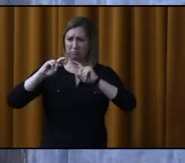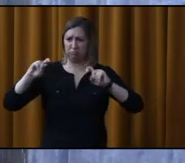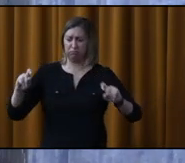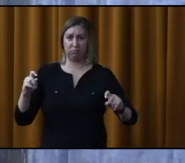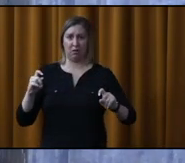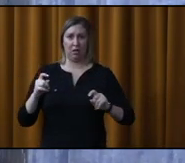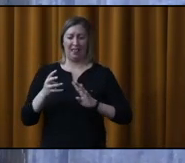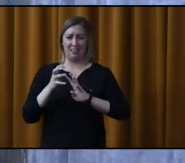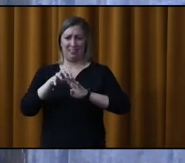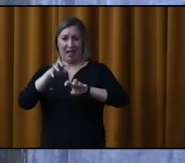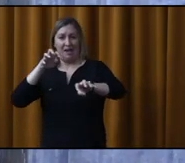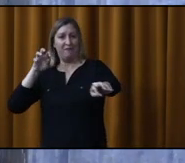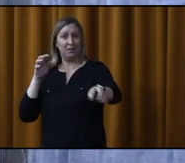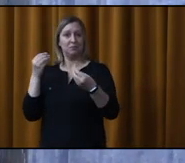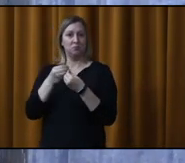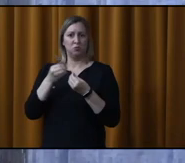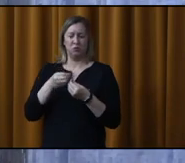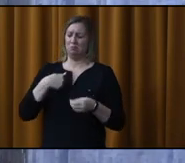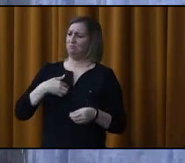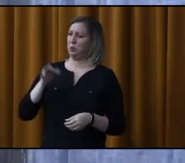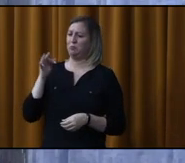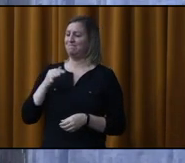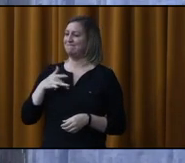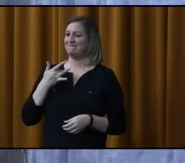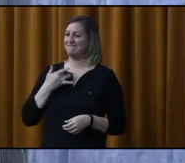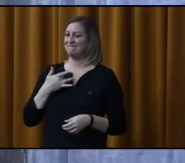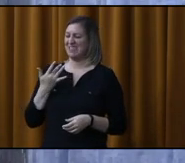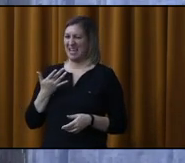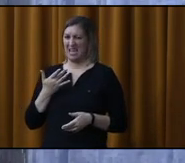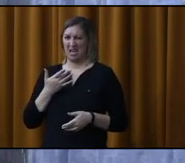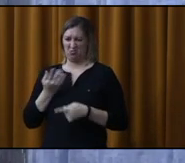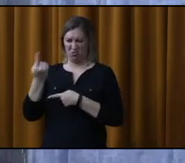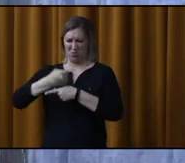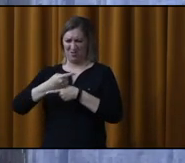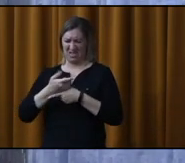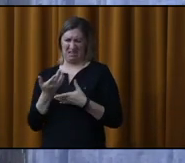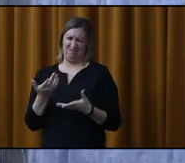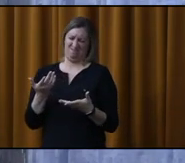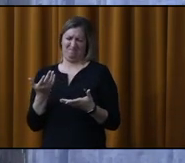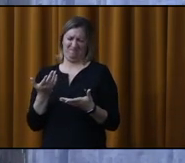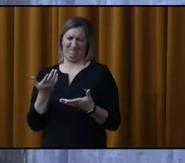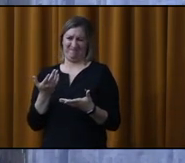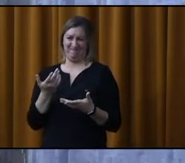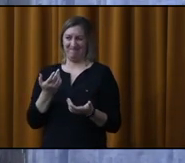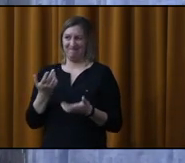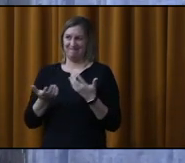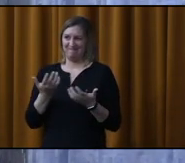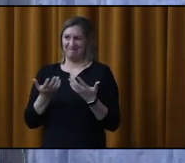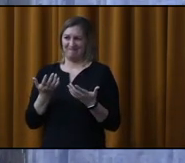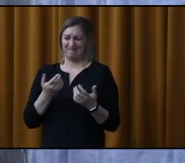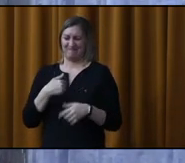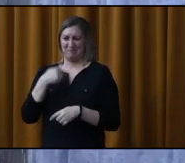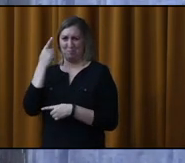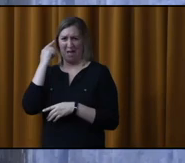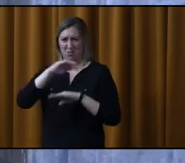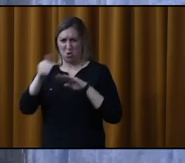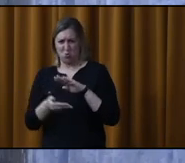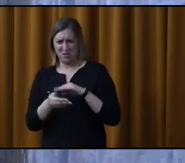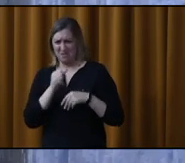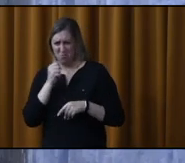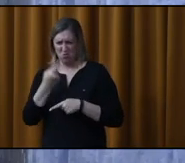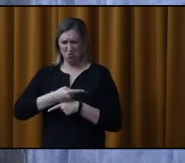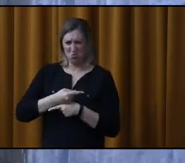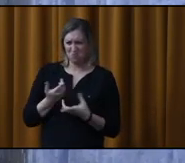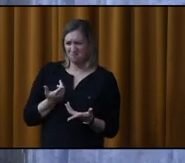Il y avait des comptes un peu tout partout. Je trouvais que'était mal organisé un peu. Pendant la journée, je pensais que ça se ferait de nuit et non de